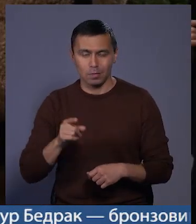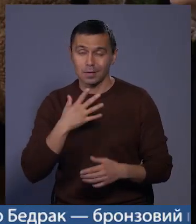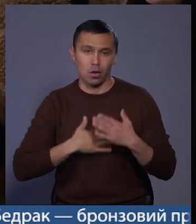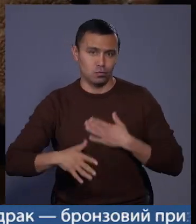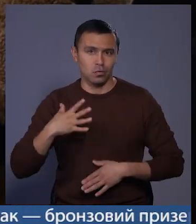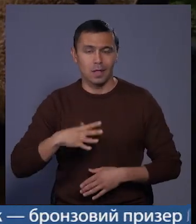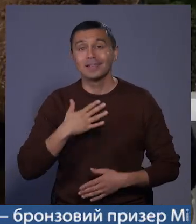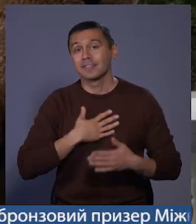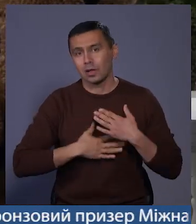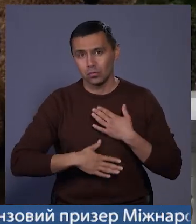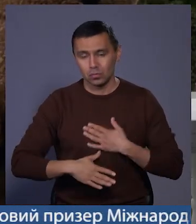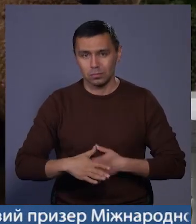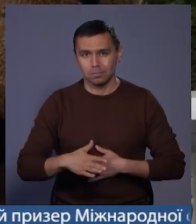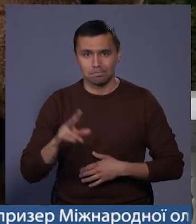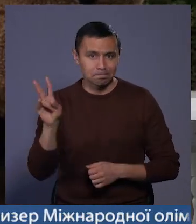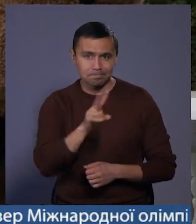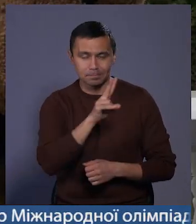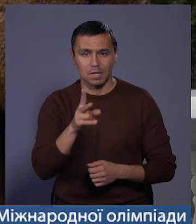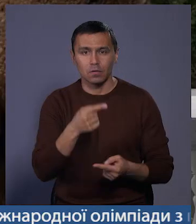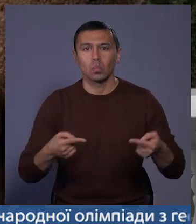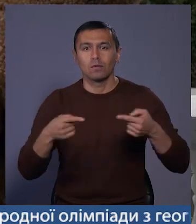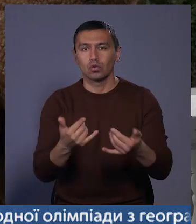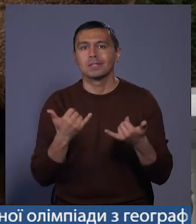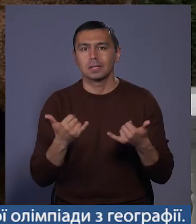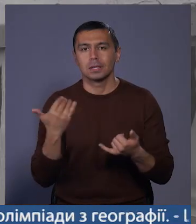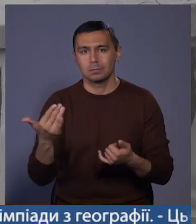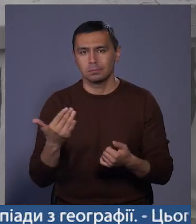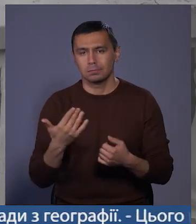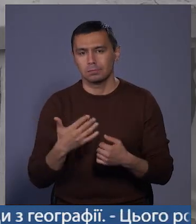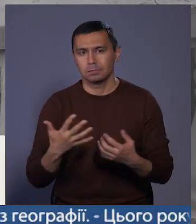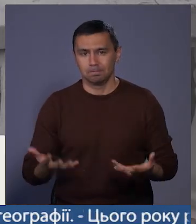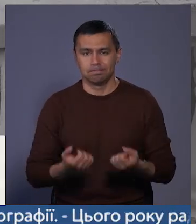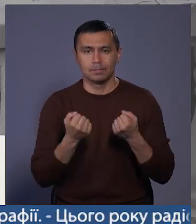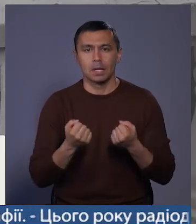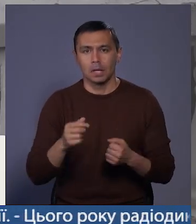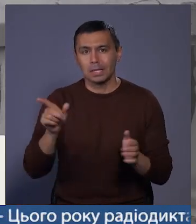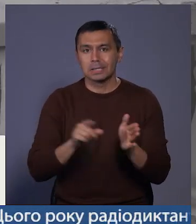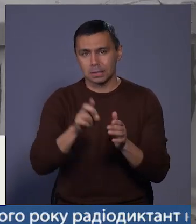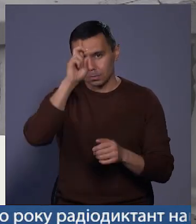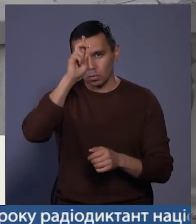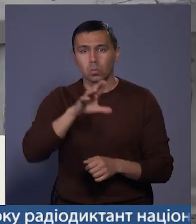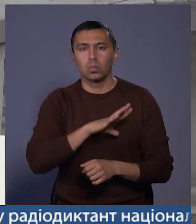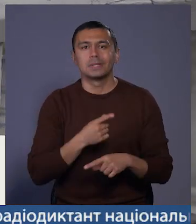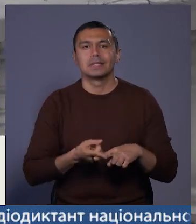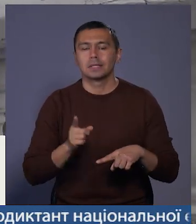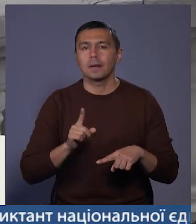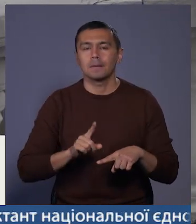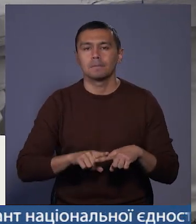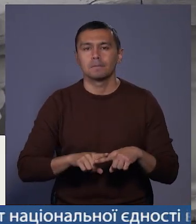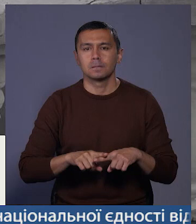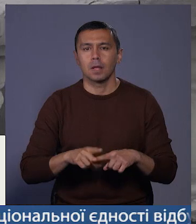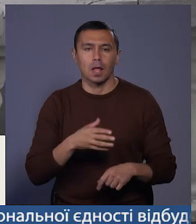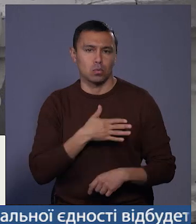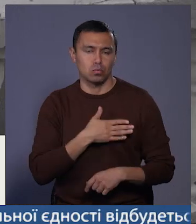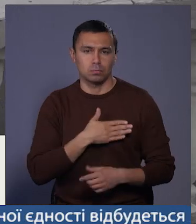чекала, з радістю причастилася і, відповідно, зараз її спресувала. З Богом бути, це на